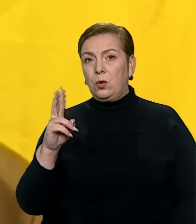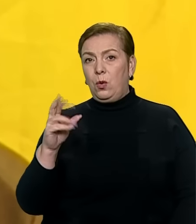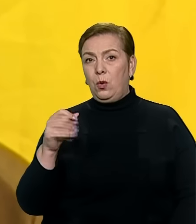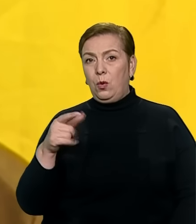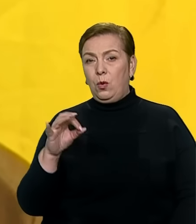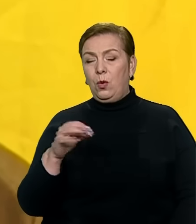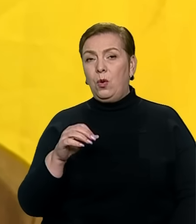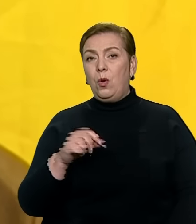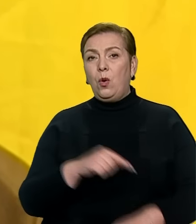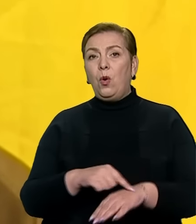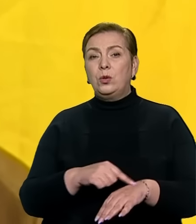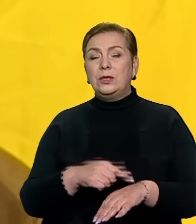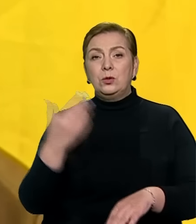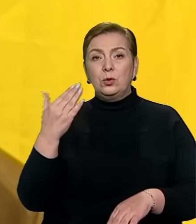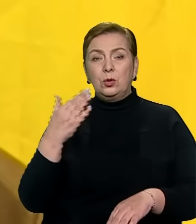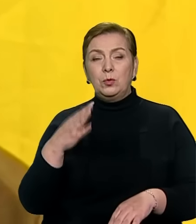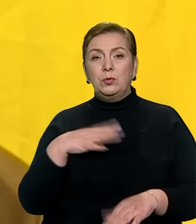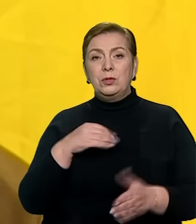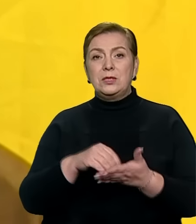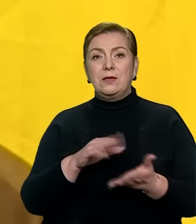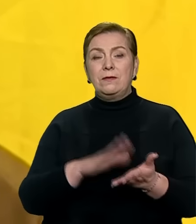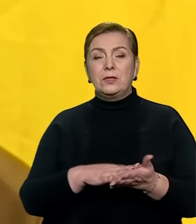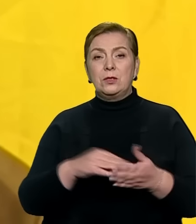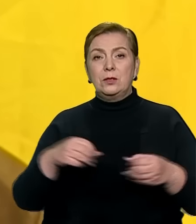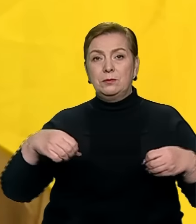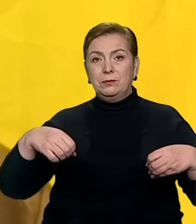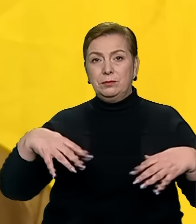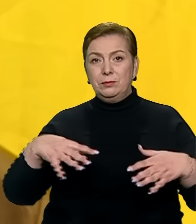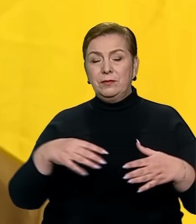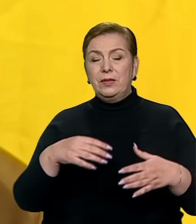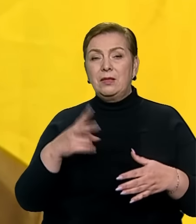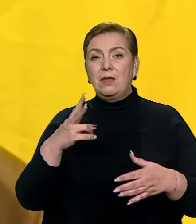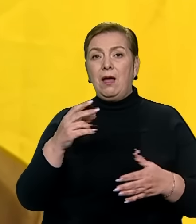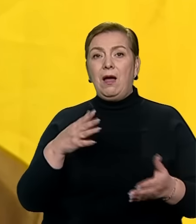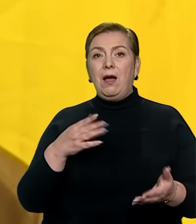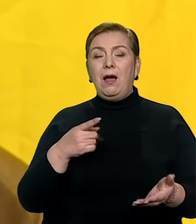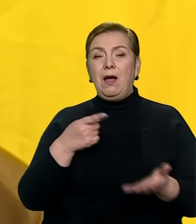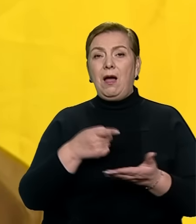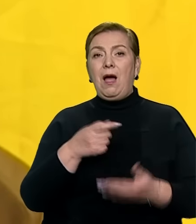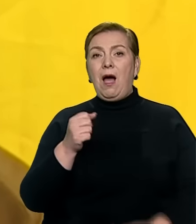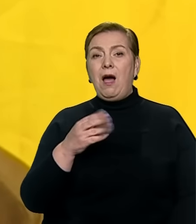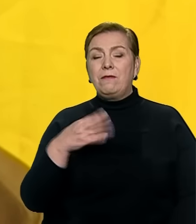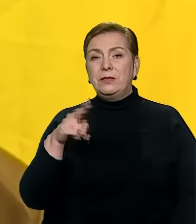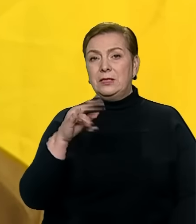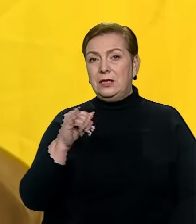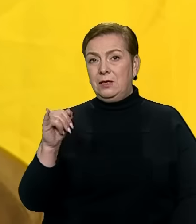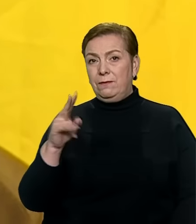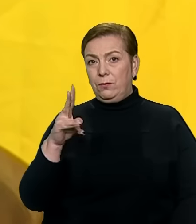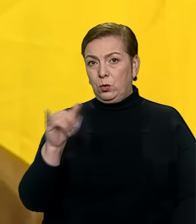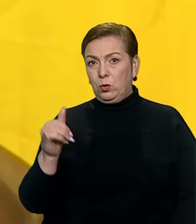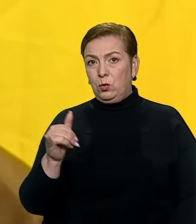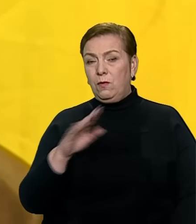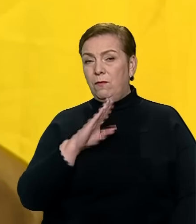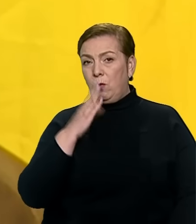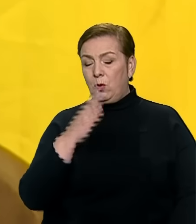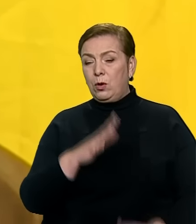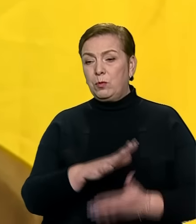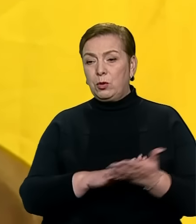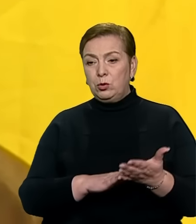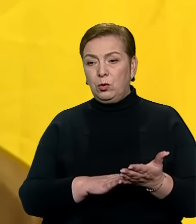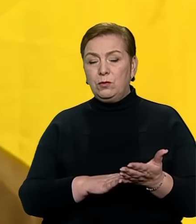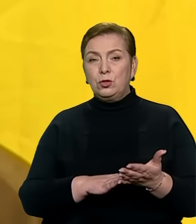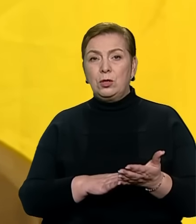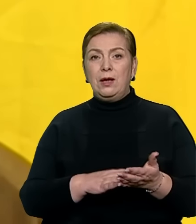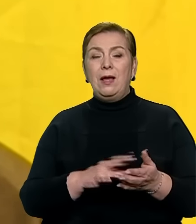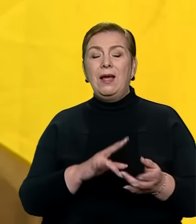Годину тому були зафіксовані пуски кабів на Авдіївку та її околиці. Тобто ворог продовжує тероризувати територію, яку не